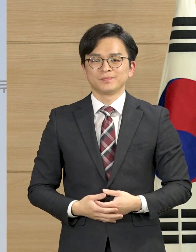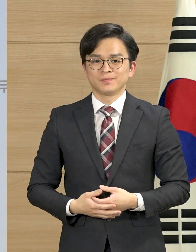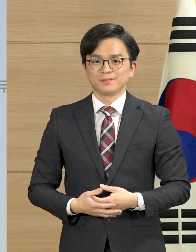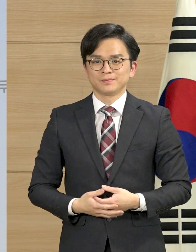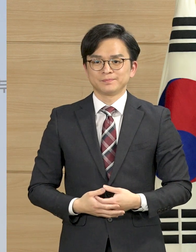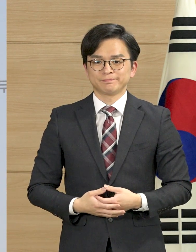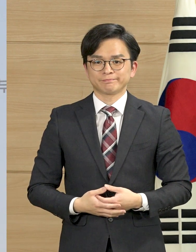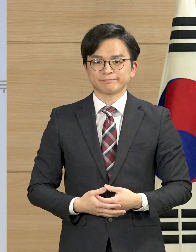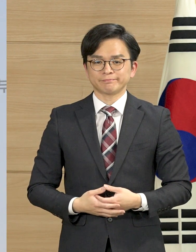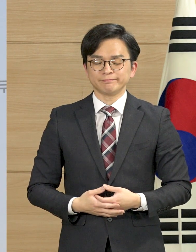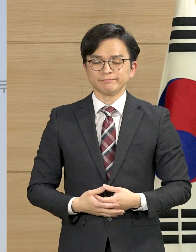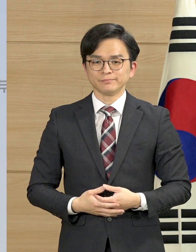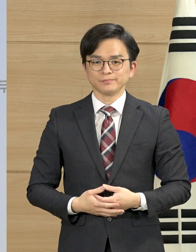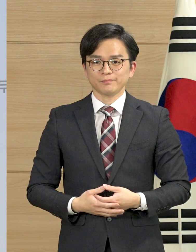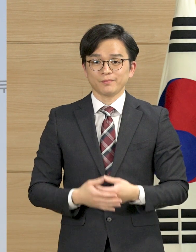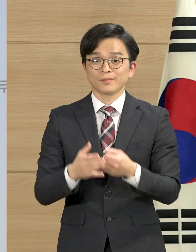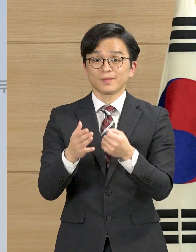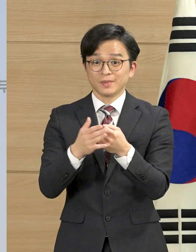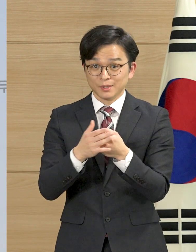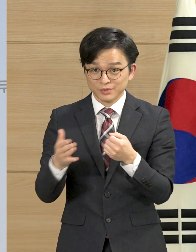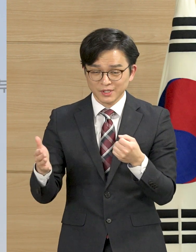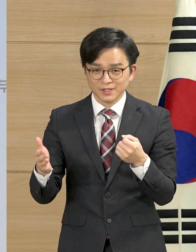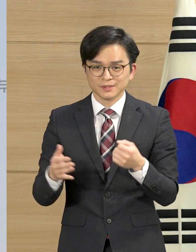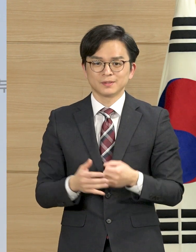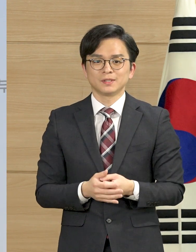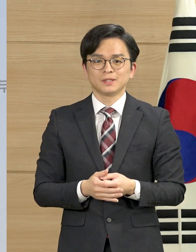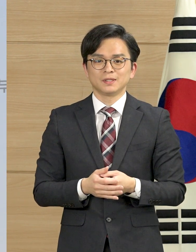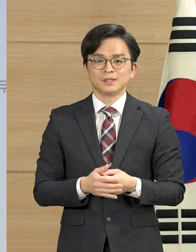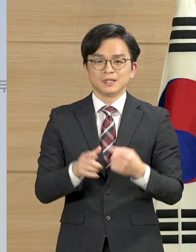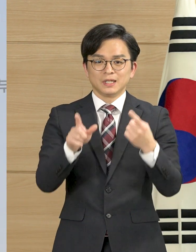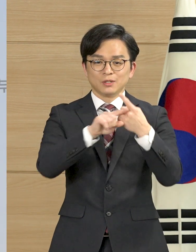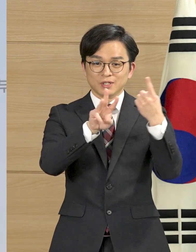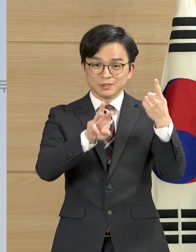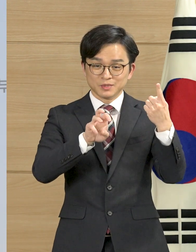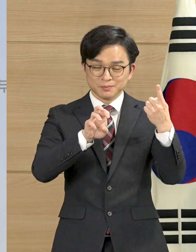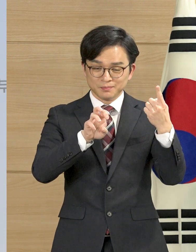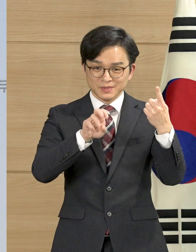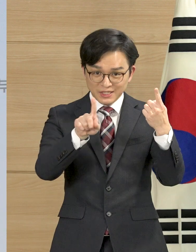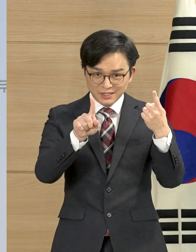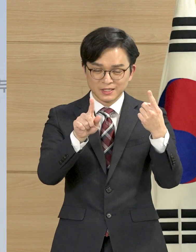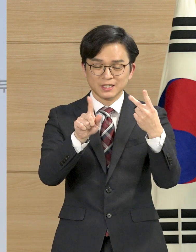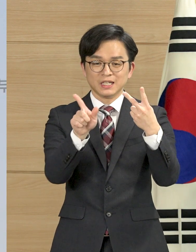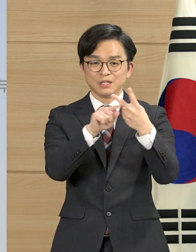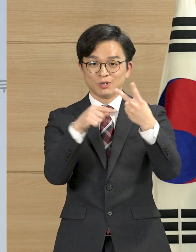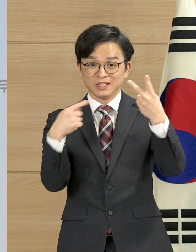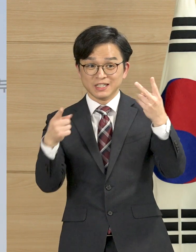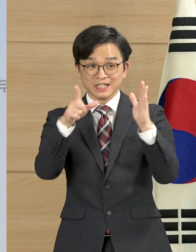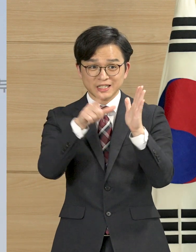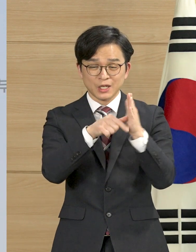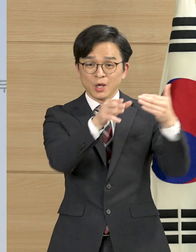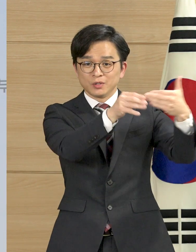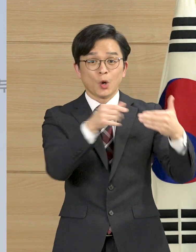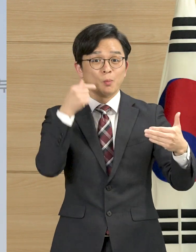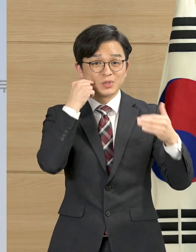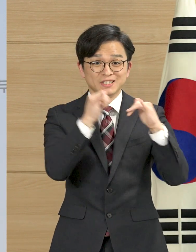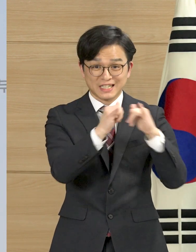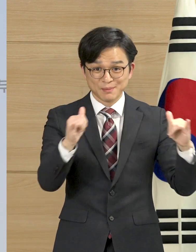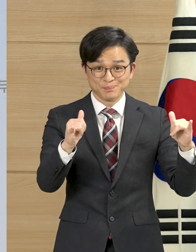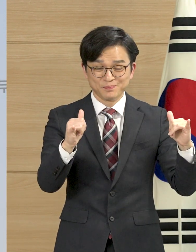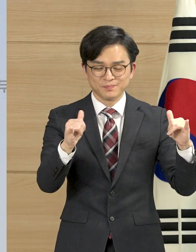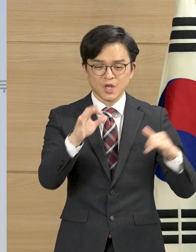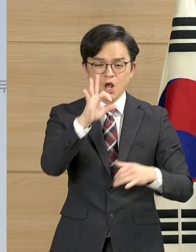알려온 바 있습니다. 이에 따라 두 차례의 임시항공편 운항 때에는 탑승을 포기하였던